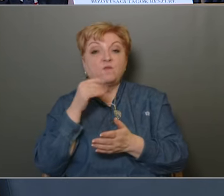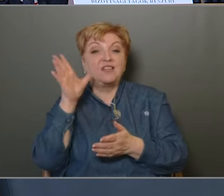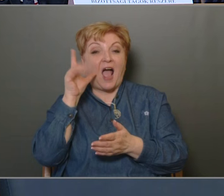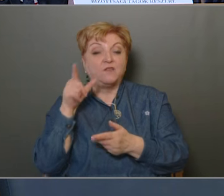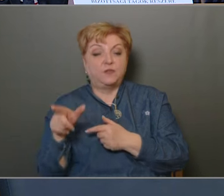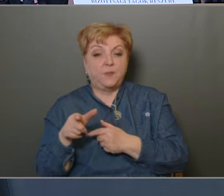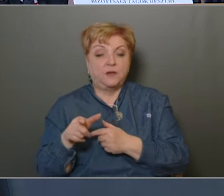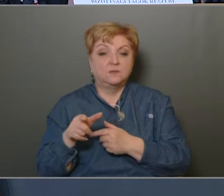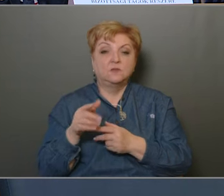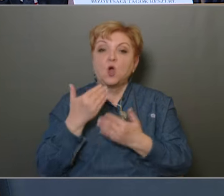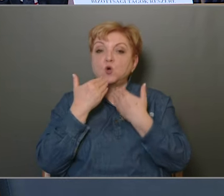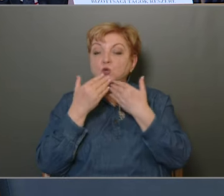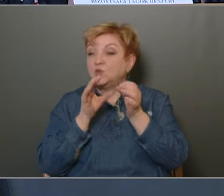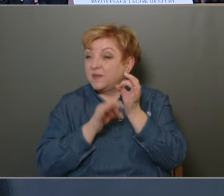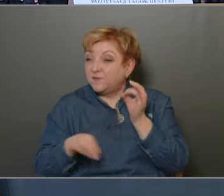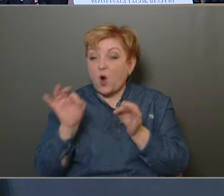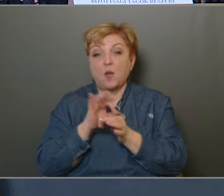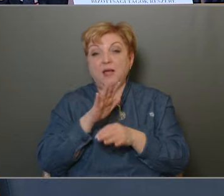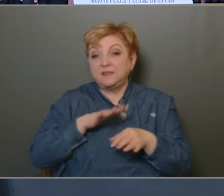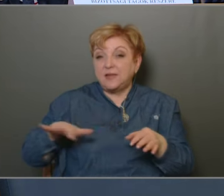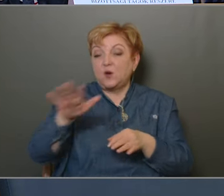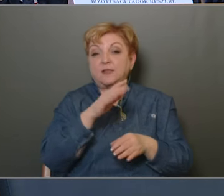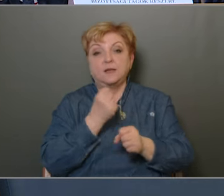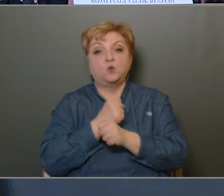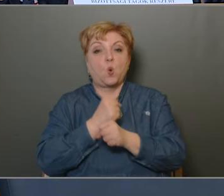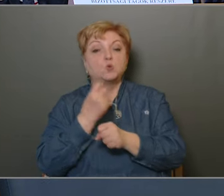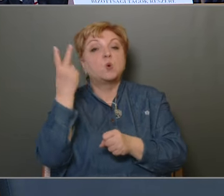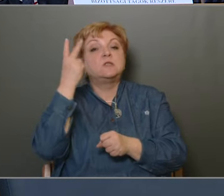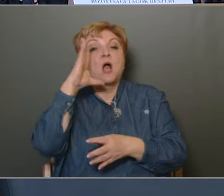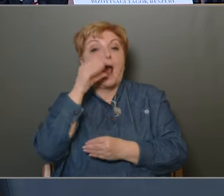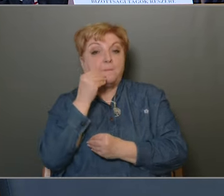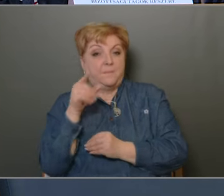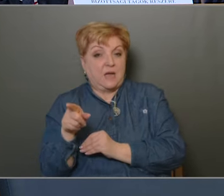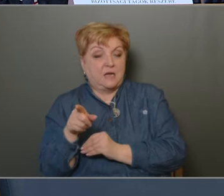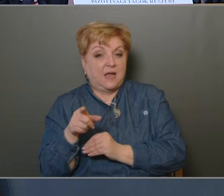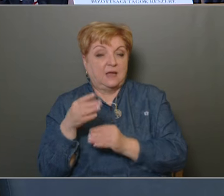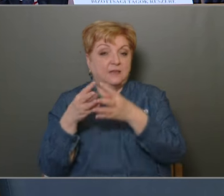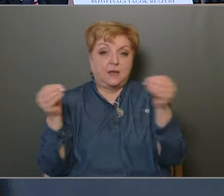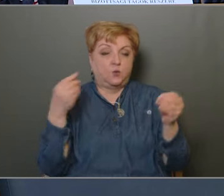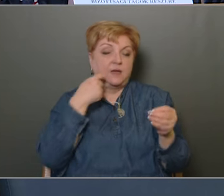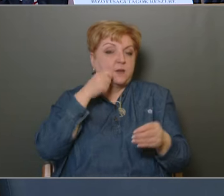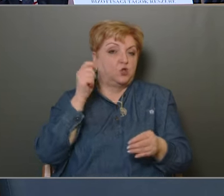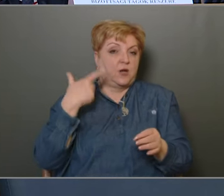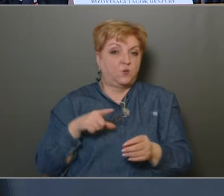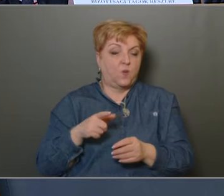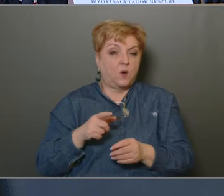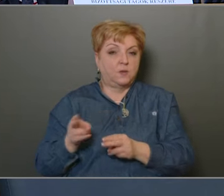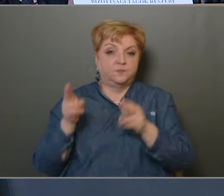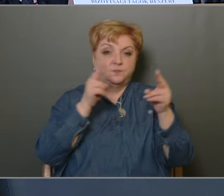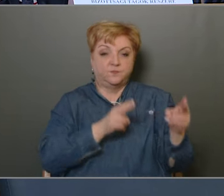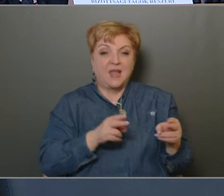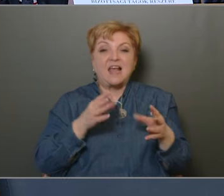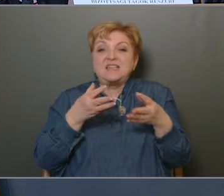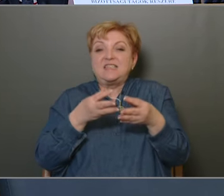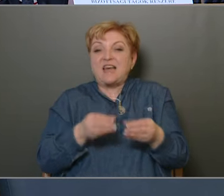Egyben köszönet valamennyi ezen a területen dolgozó szakembernek is. Nélkülük nem sikerült volna így minden. Rátérve a